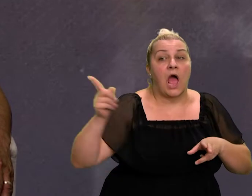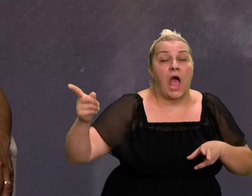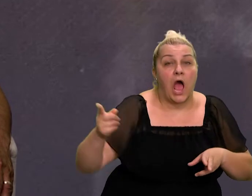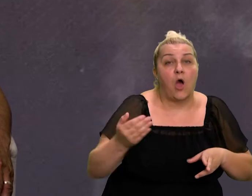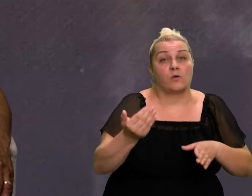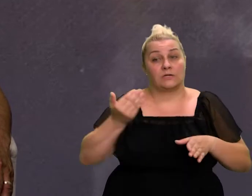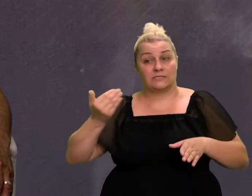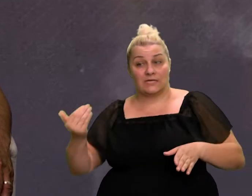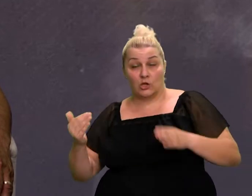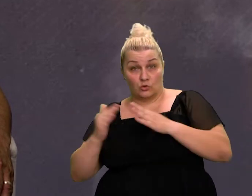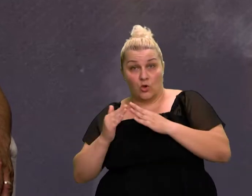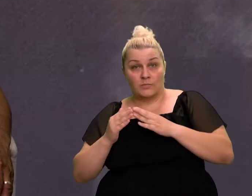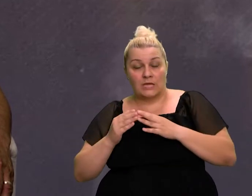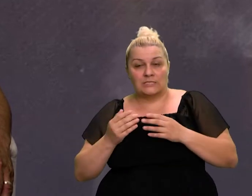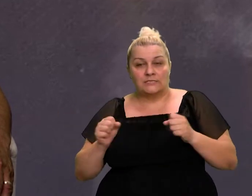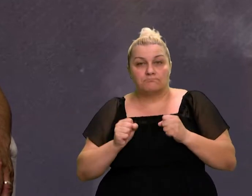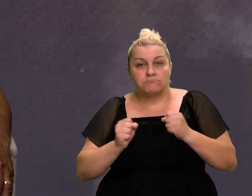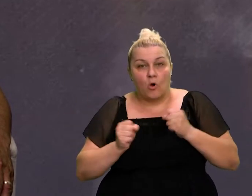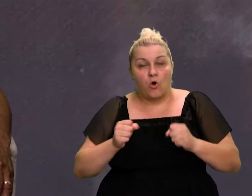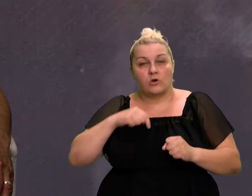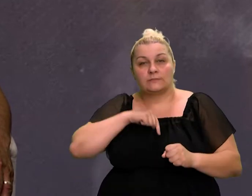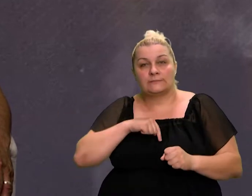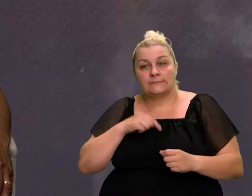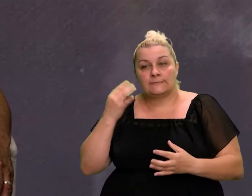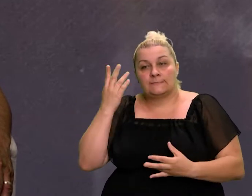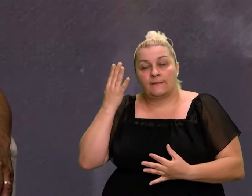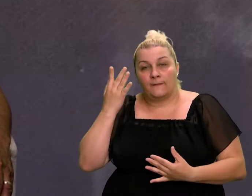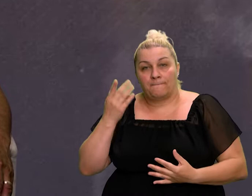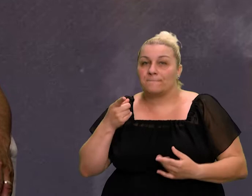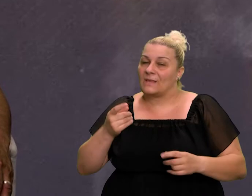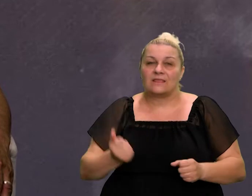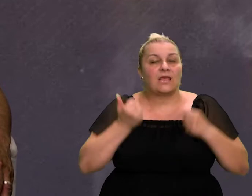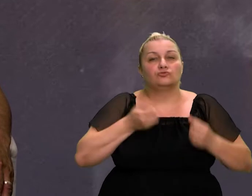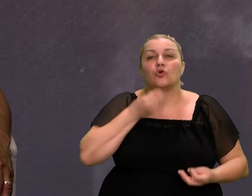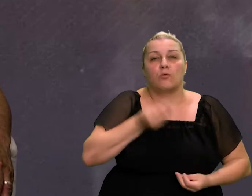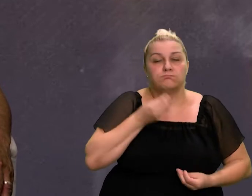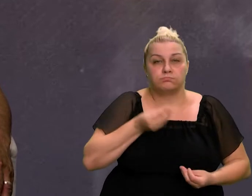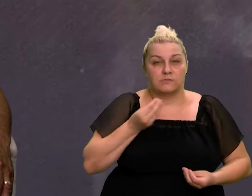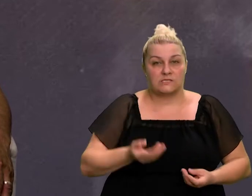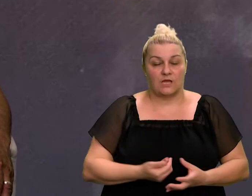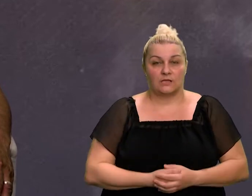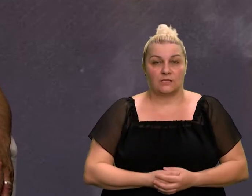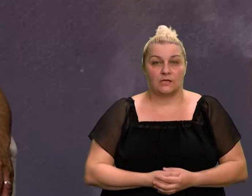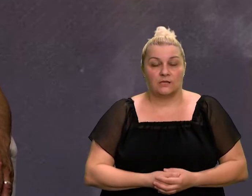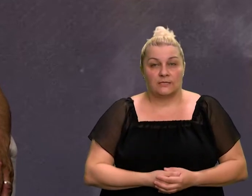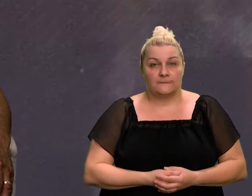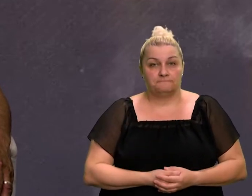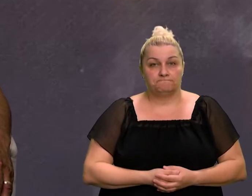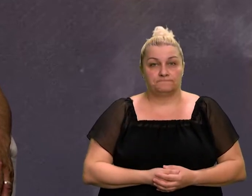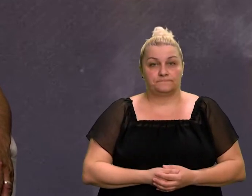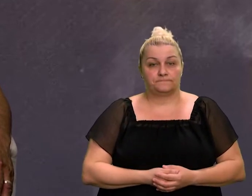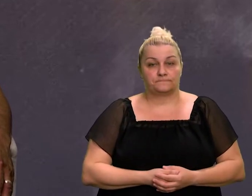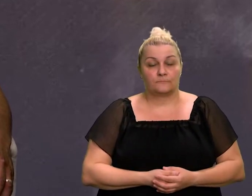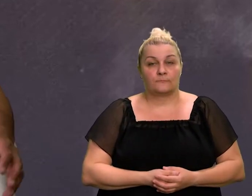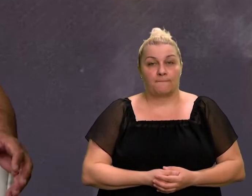tu strepnju, tu, taj dio koji je teško opisat, pogotovo,